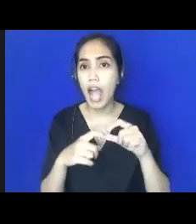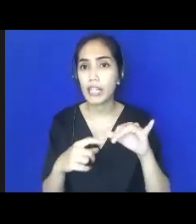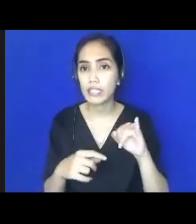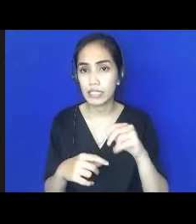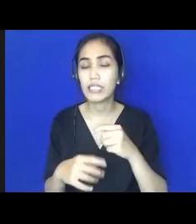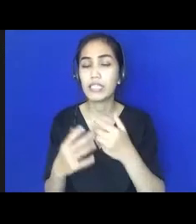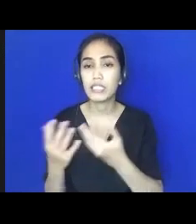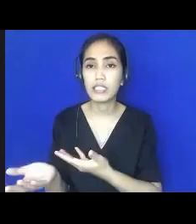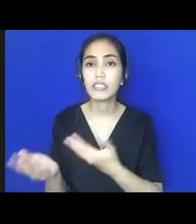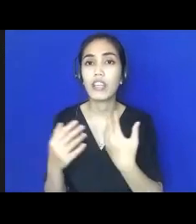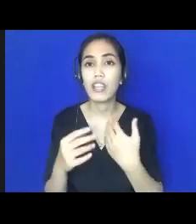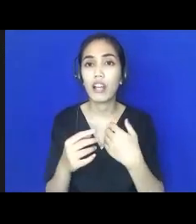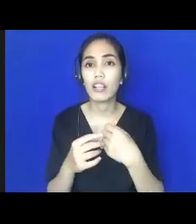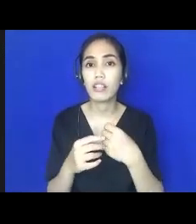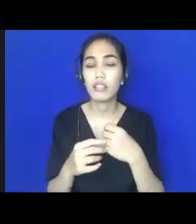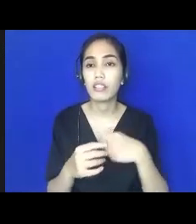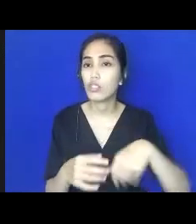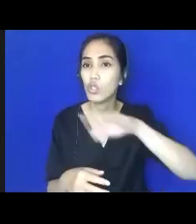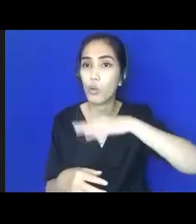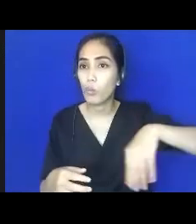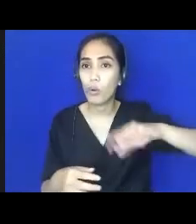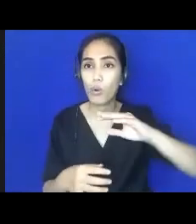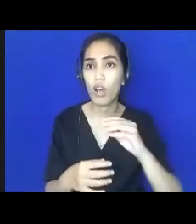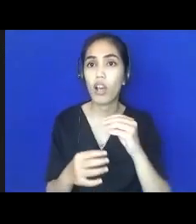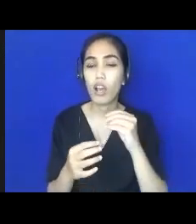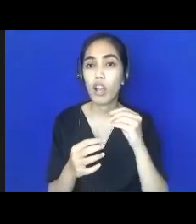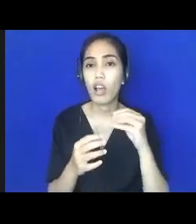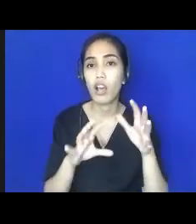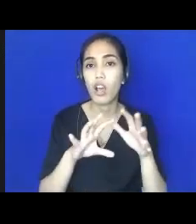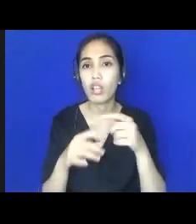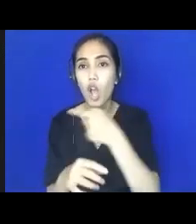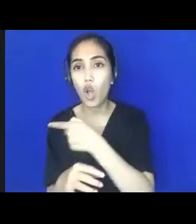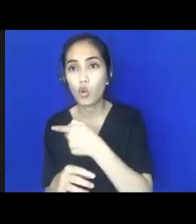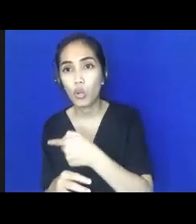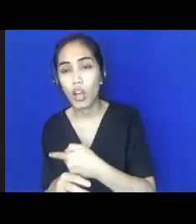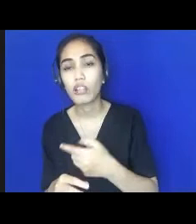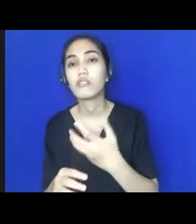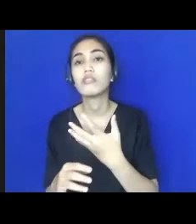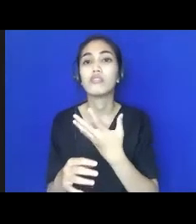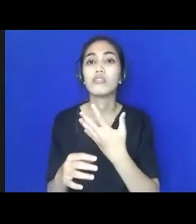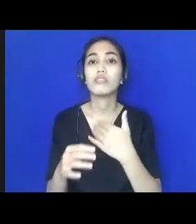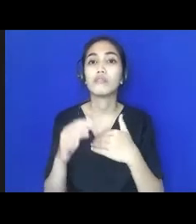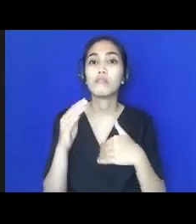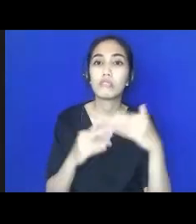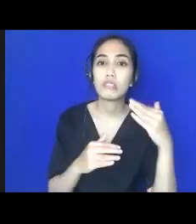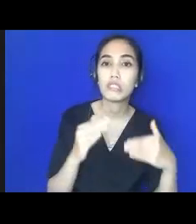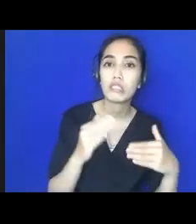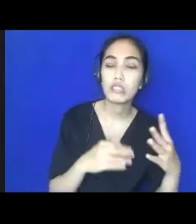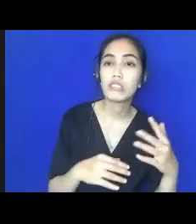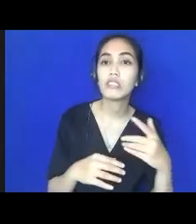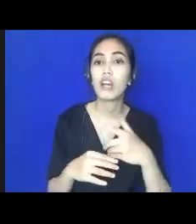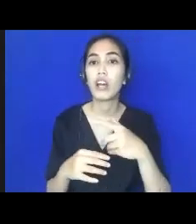bahwa semua kategori yang kurang artinya dia baik sedang dan kurang dan kurang di